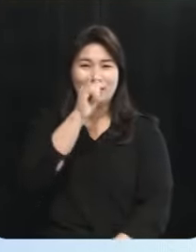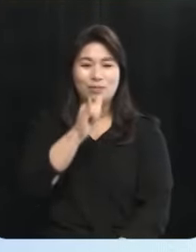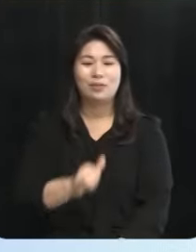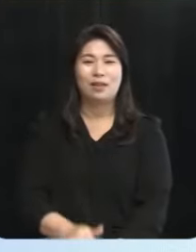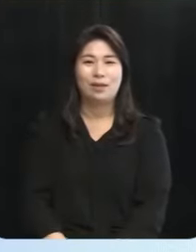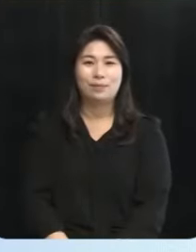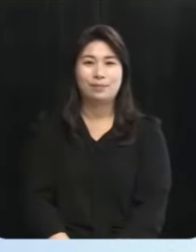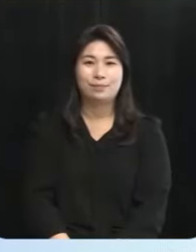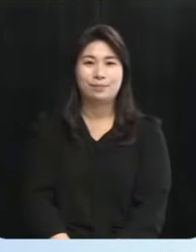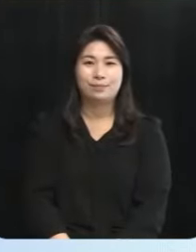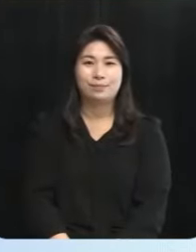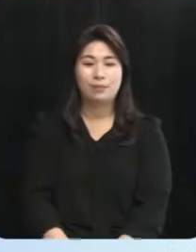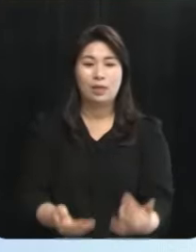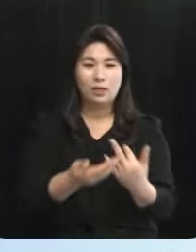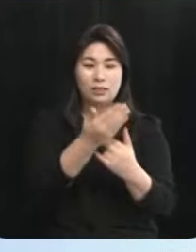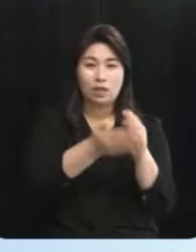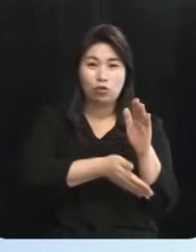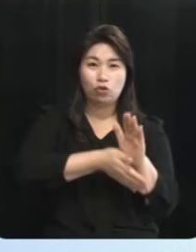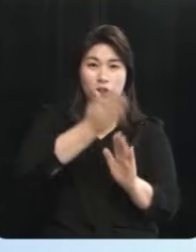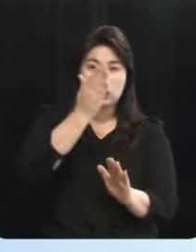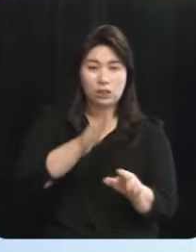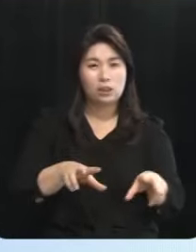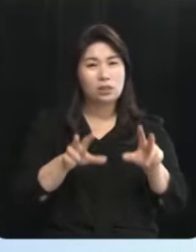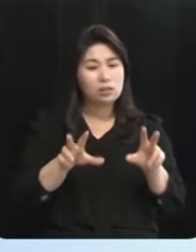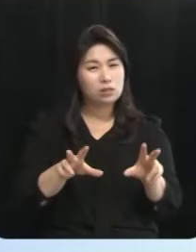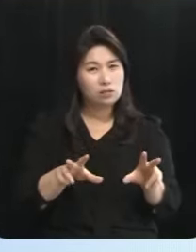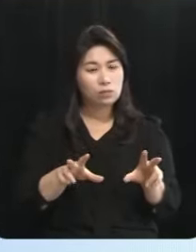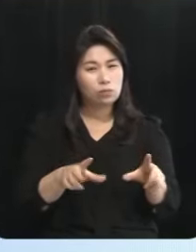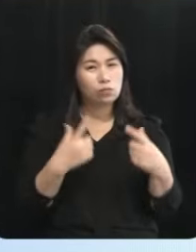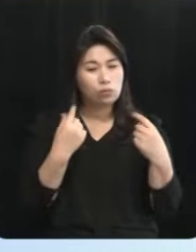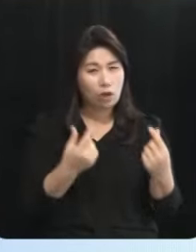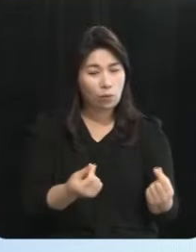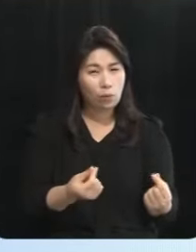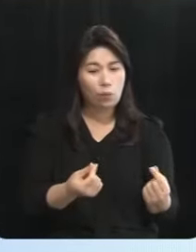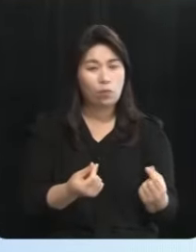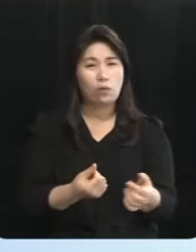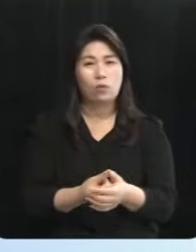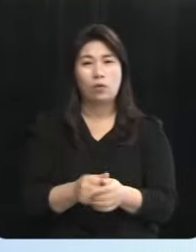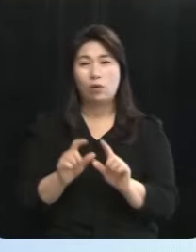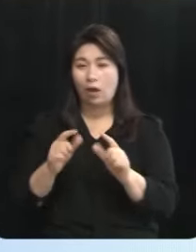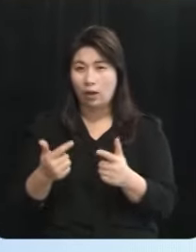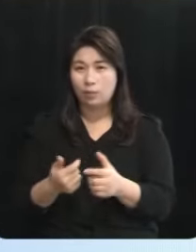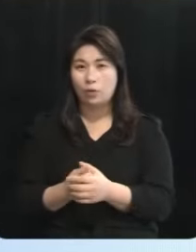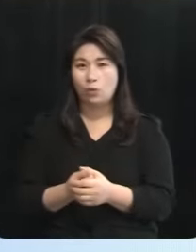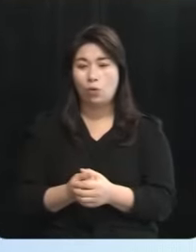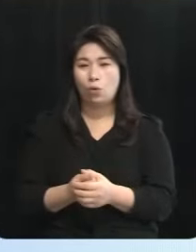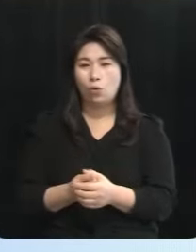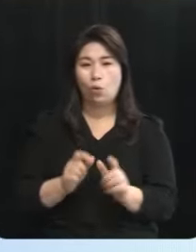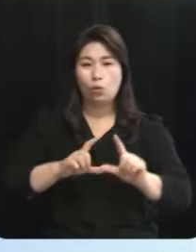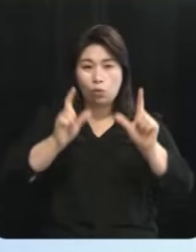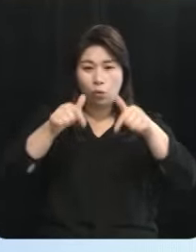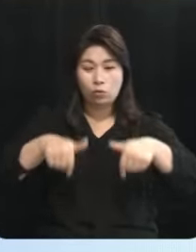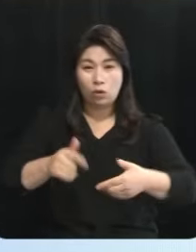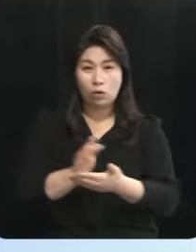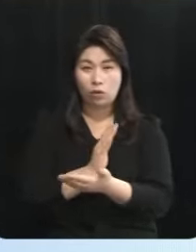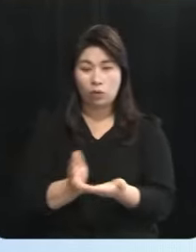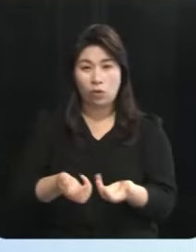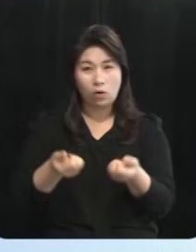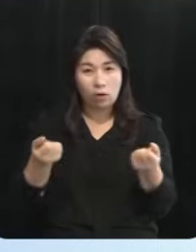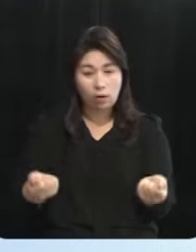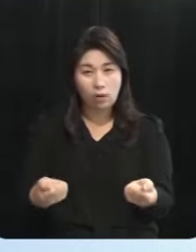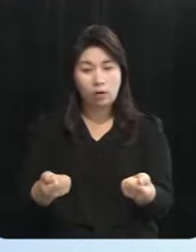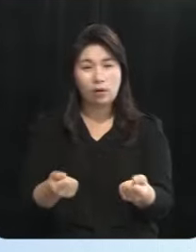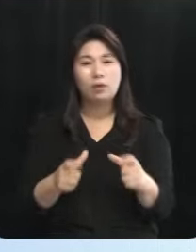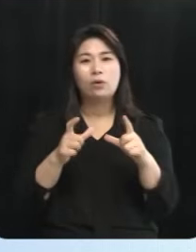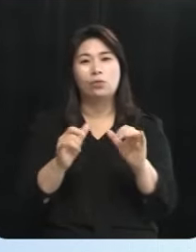제주시를 현재와 같이 유지할 것인지 아니면 동서로 나눌 것인지 우리